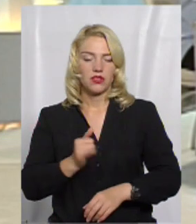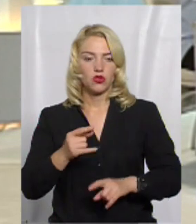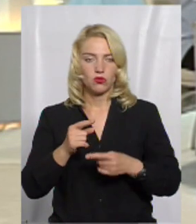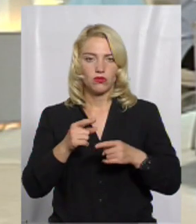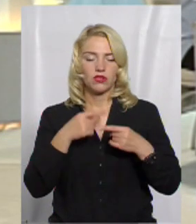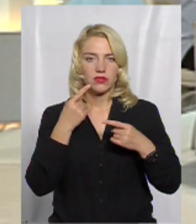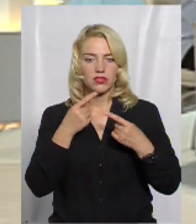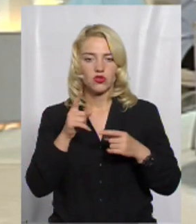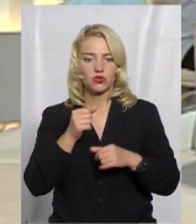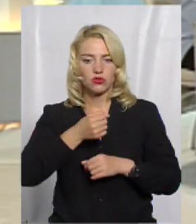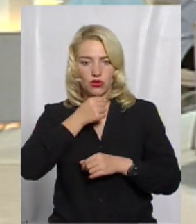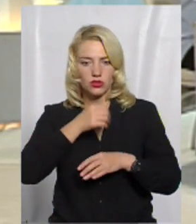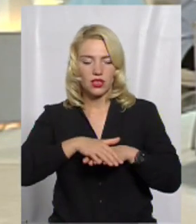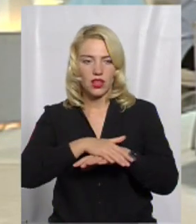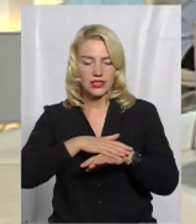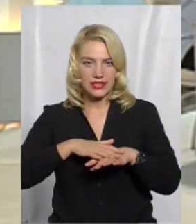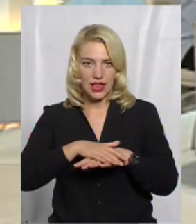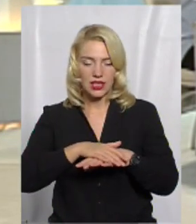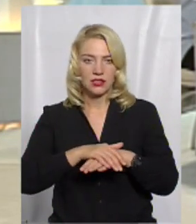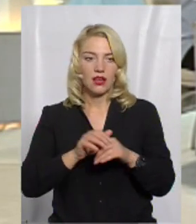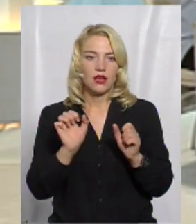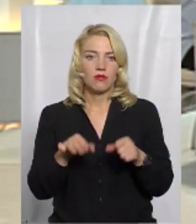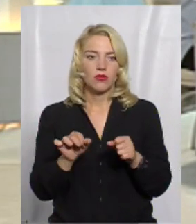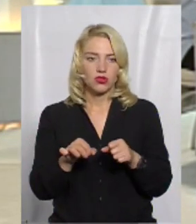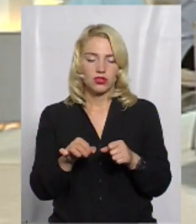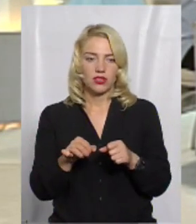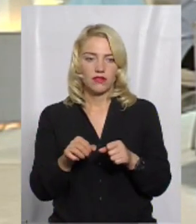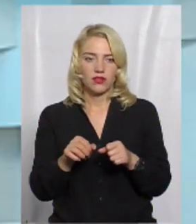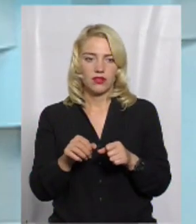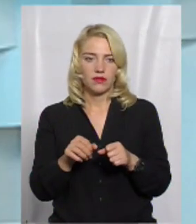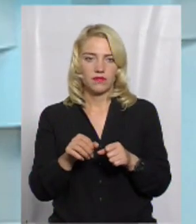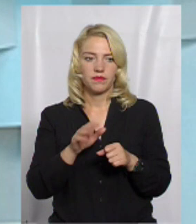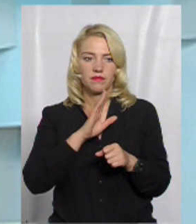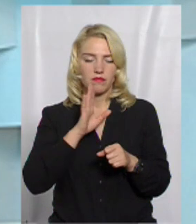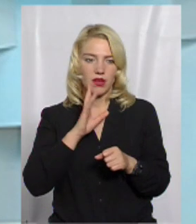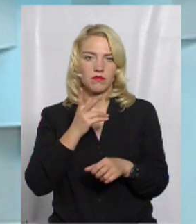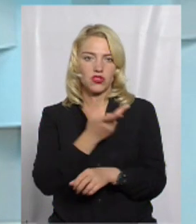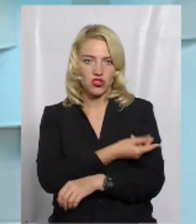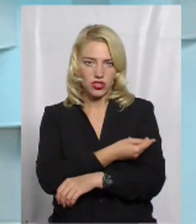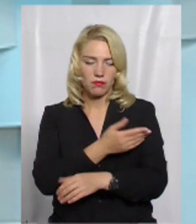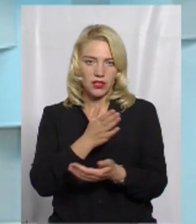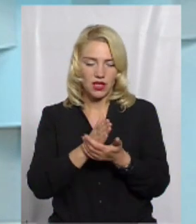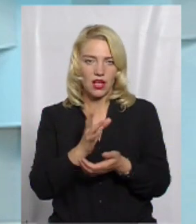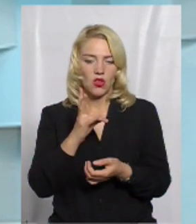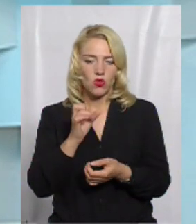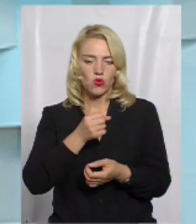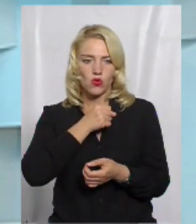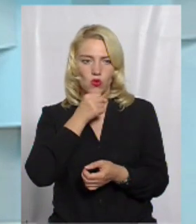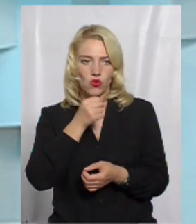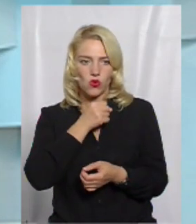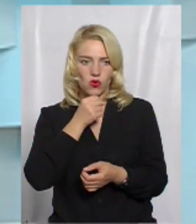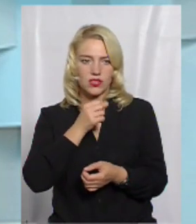наголосити, що доросле населення, можливо, діток мами і щеплюють на сьогоднішній день, а доросле